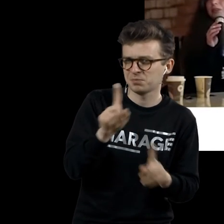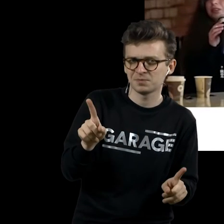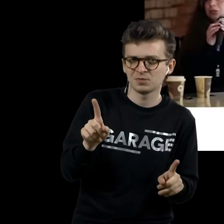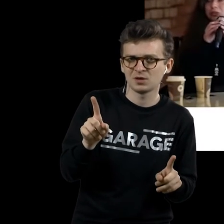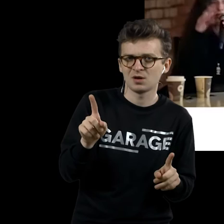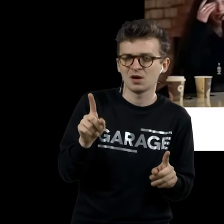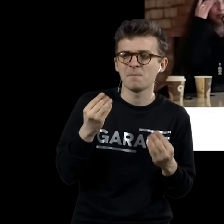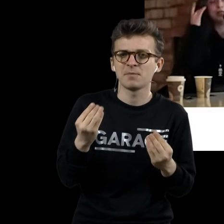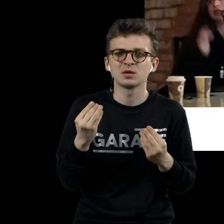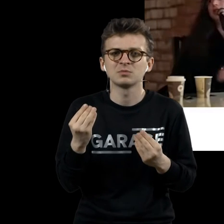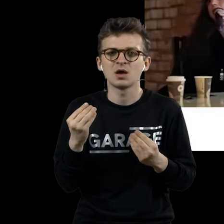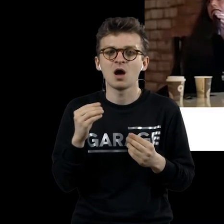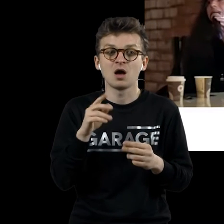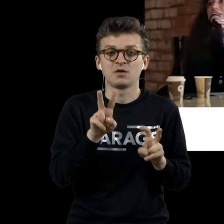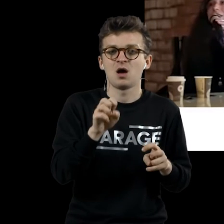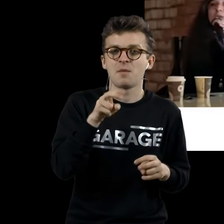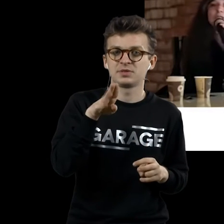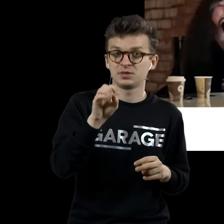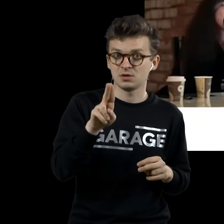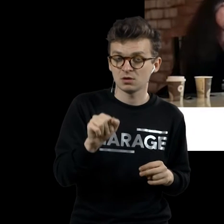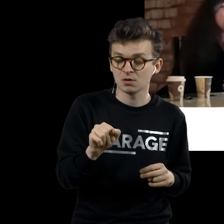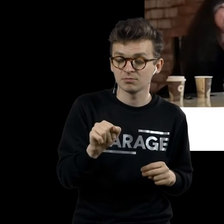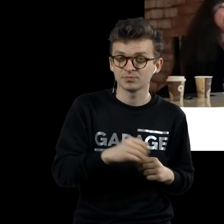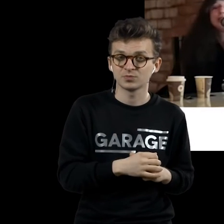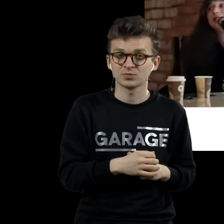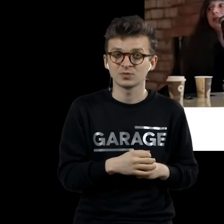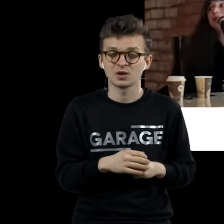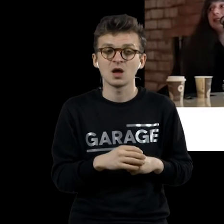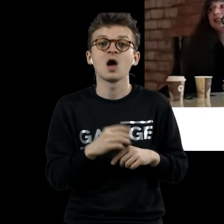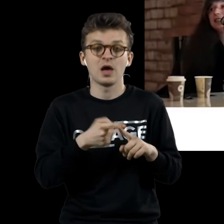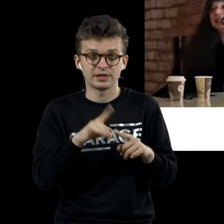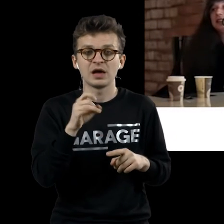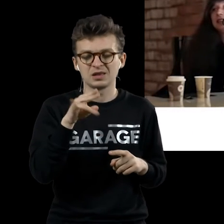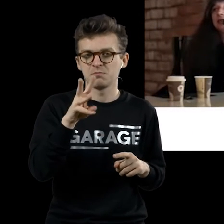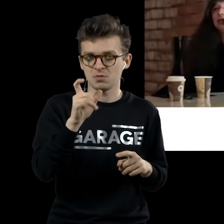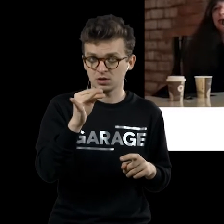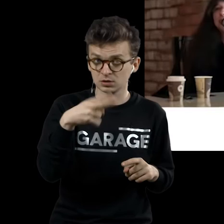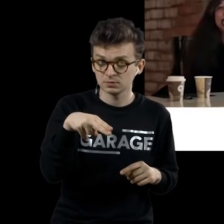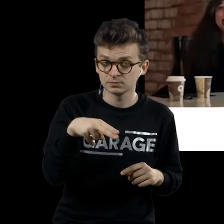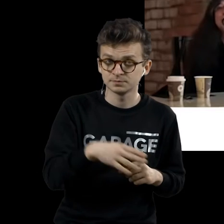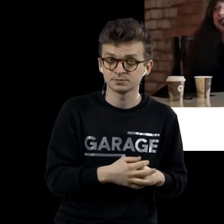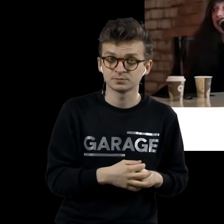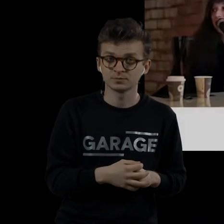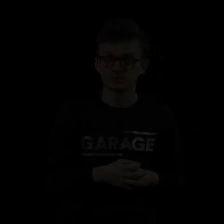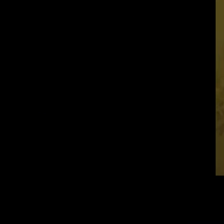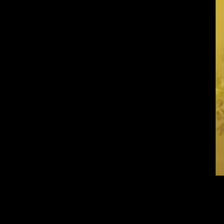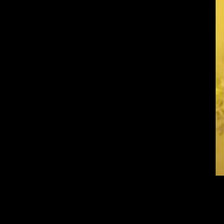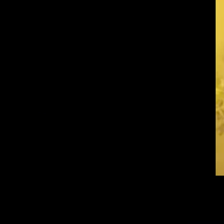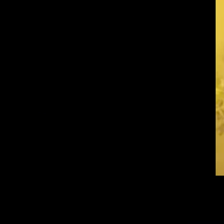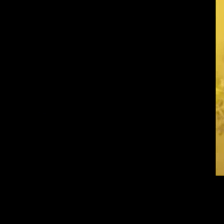предмет, который аптека называется эта работа. Это «Рэдимейт».